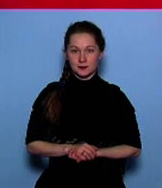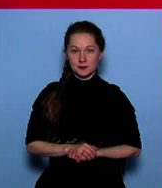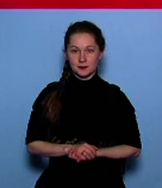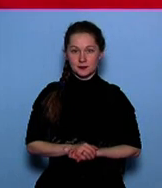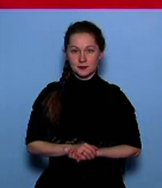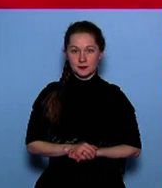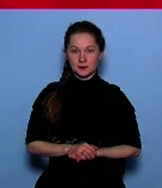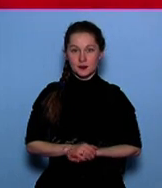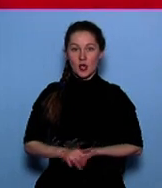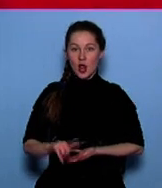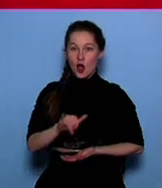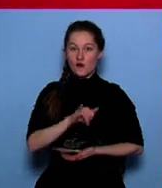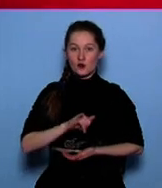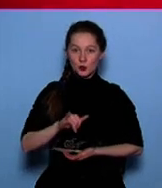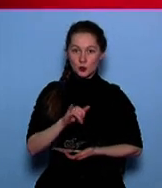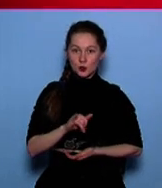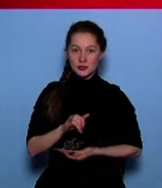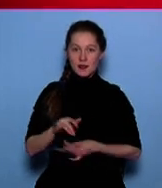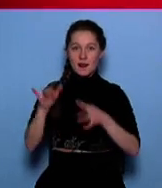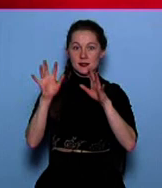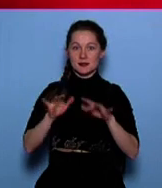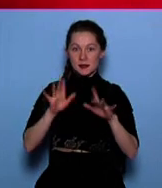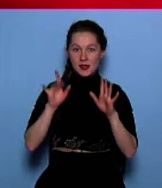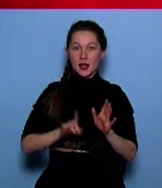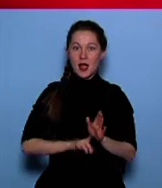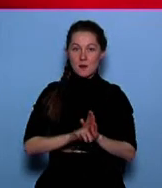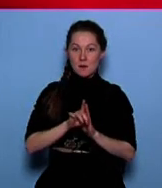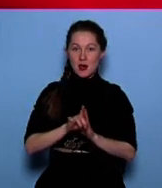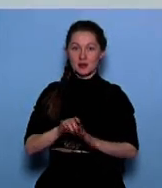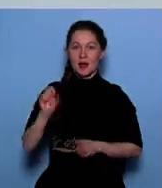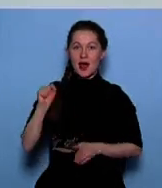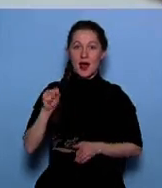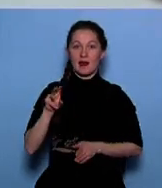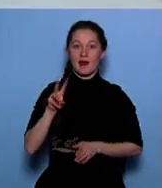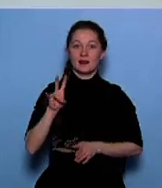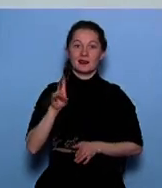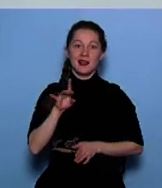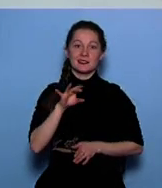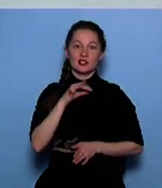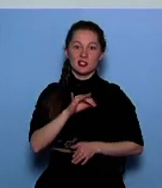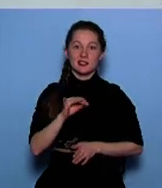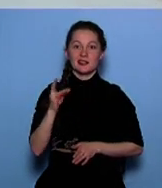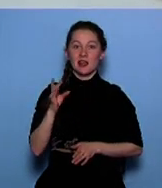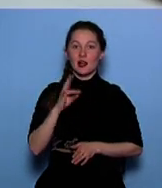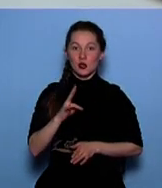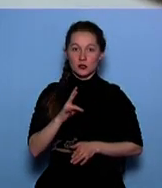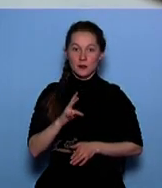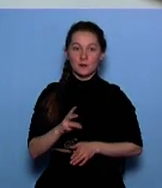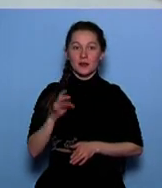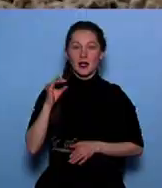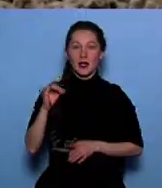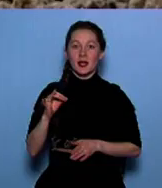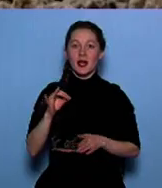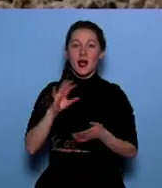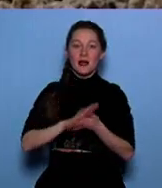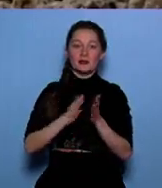В Удмуртию пришли снегопады. Осадки принес Атлантический циклон. Это кадры из Ижевска. Об ухудшении ситуации